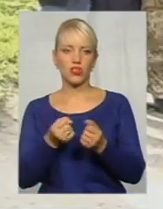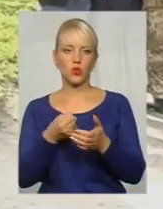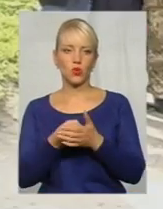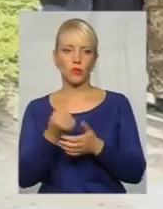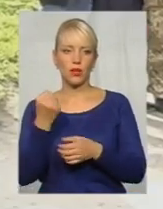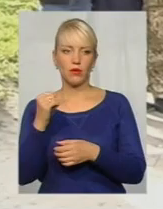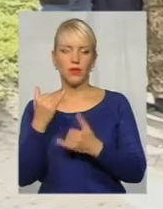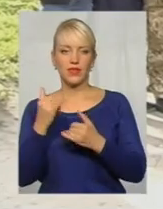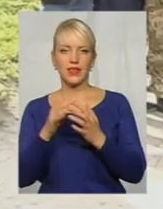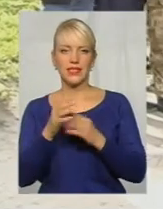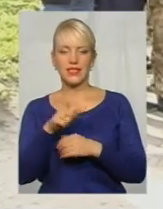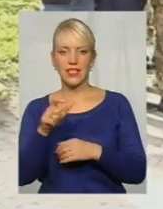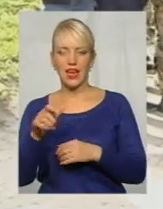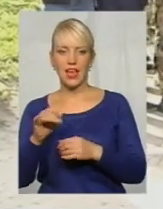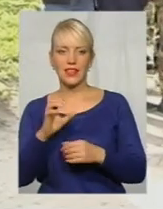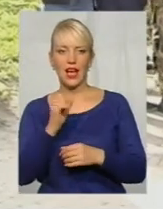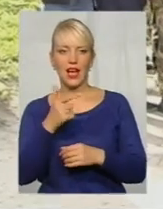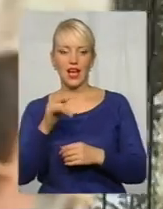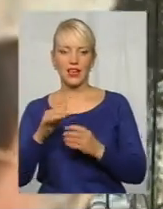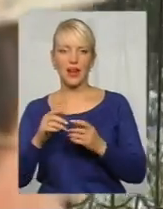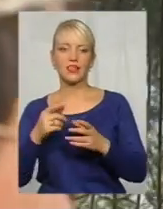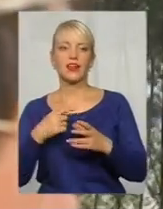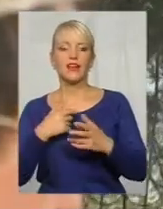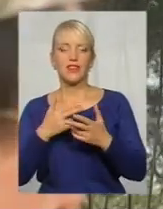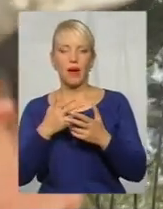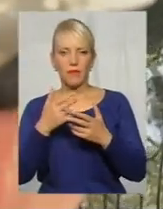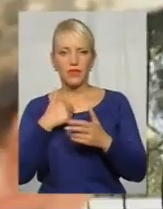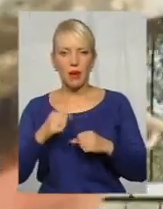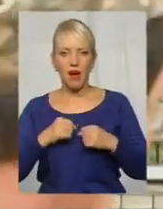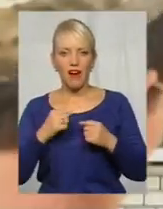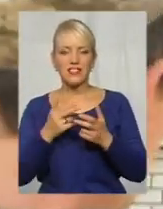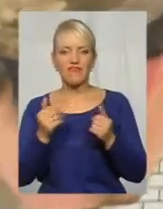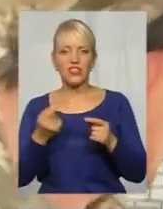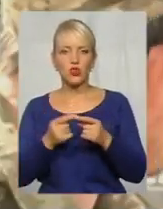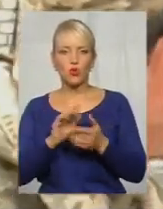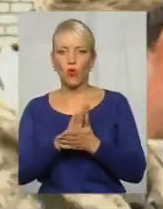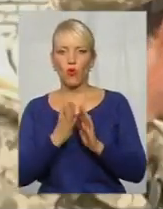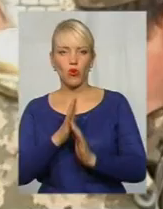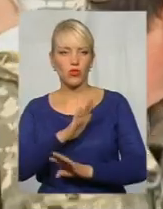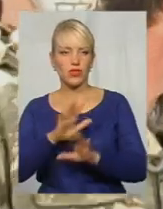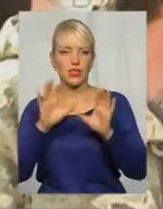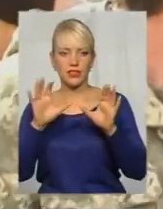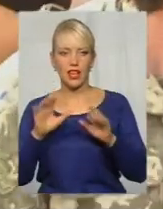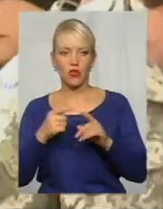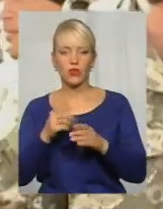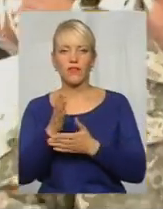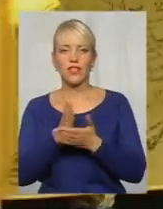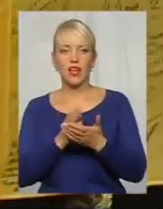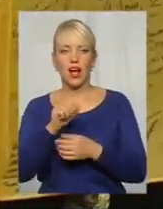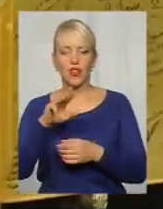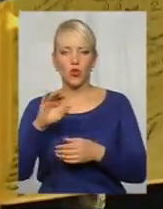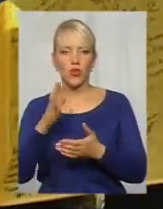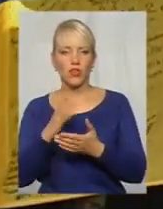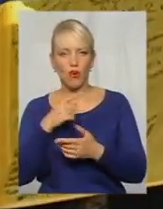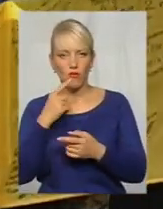Нині селяни та аграрії намагаються усудів визнати цю угоду незаконною. Ветерани АТО наголошують, акція протесту є виключно мирною і